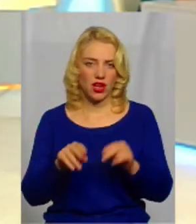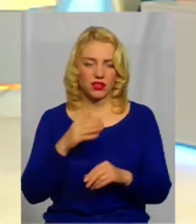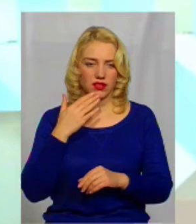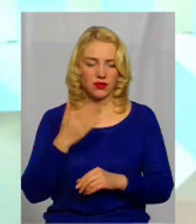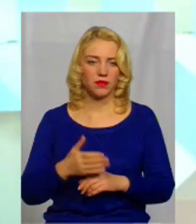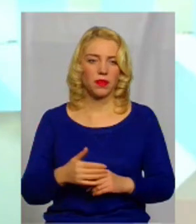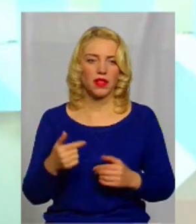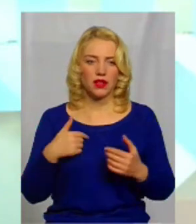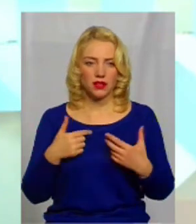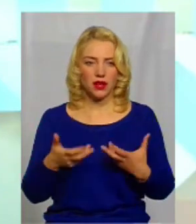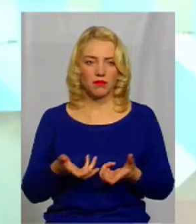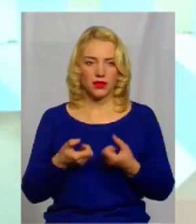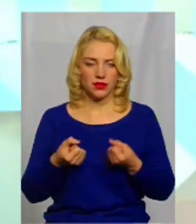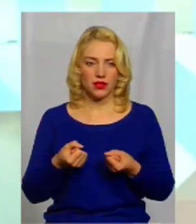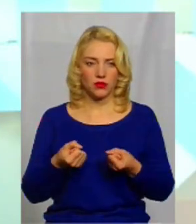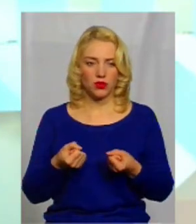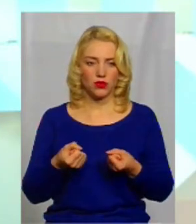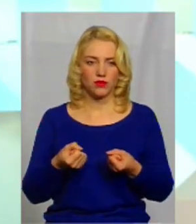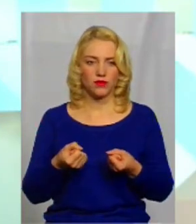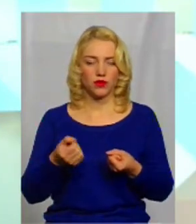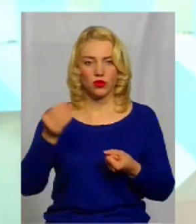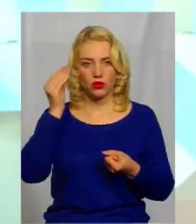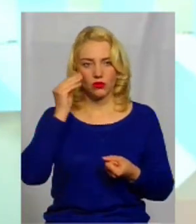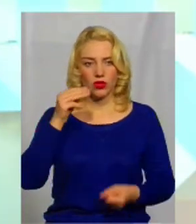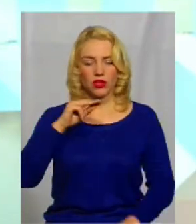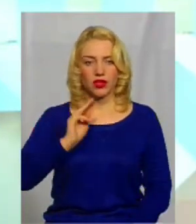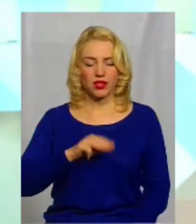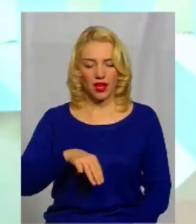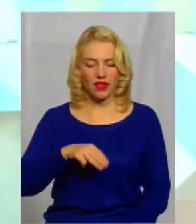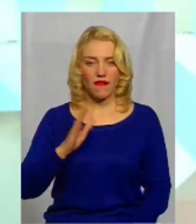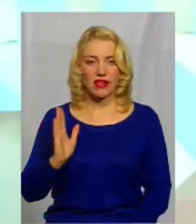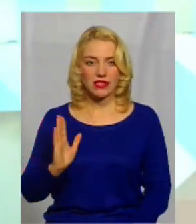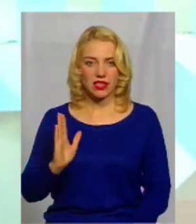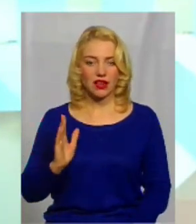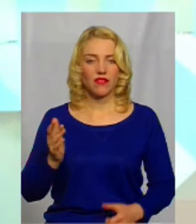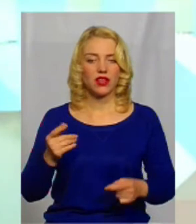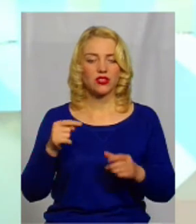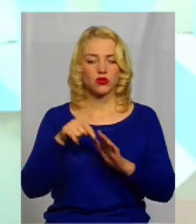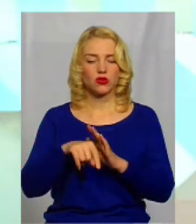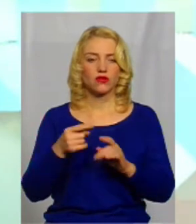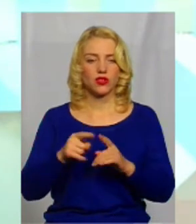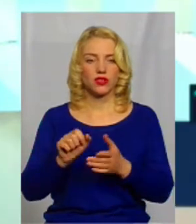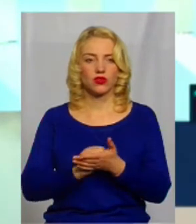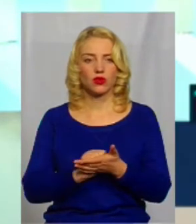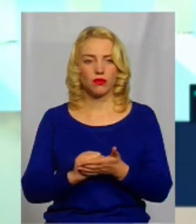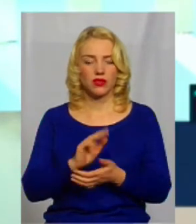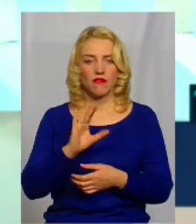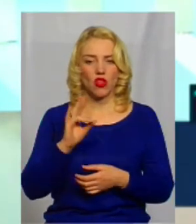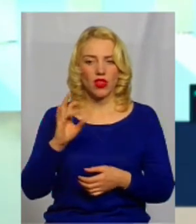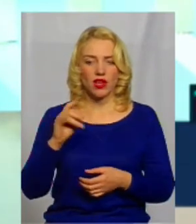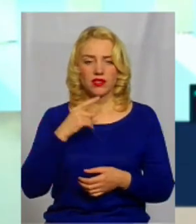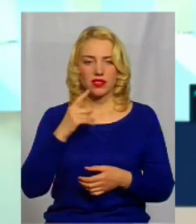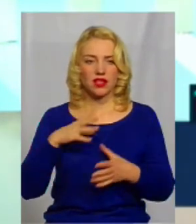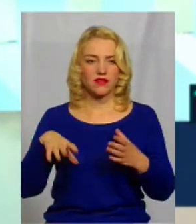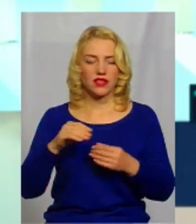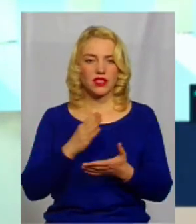Я підтримую Бумку Тетяни Васильівни. Стосовно цих документів, вона сказала, що